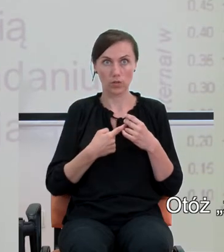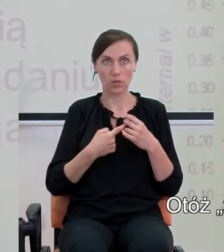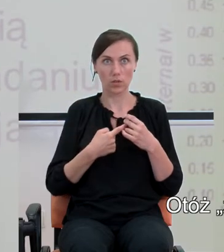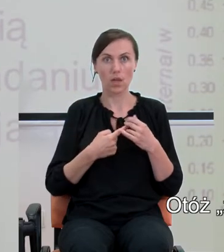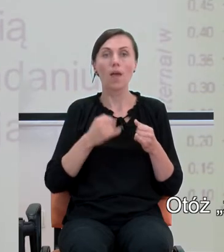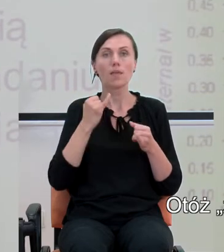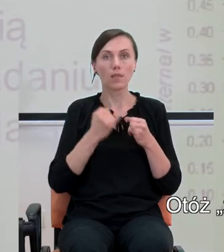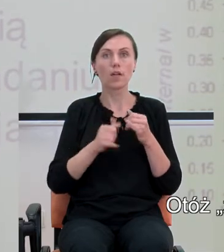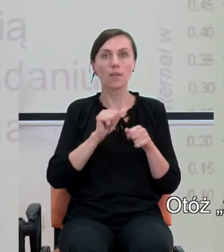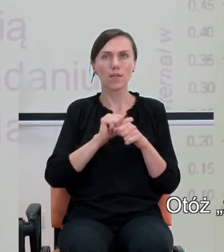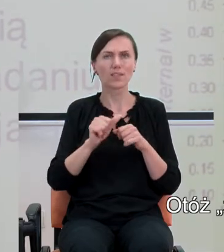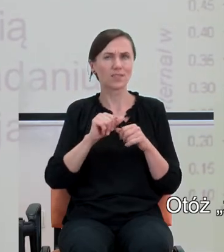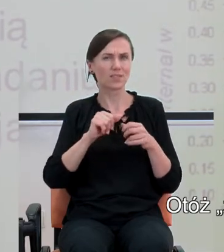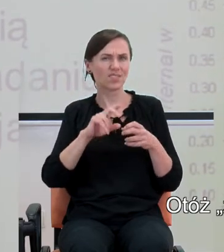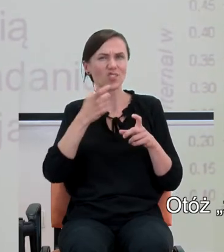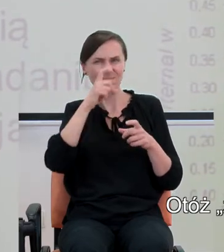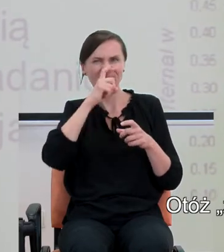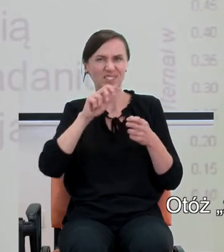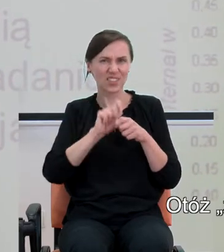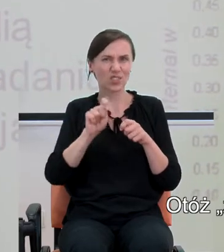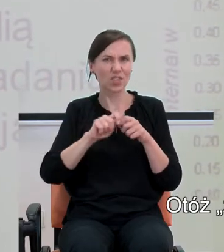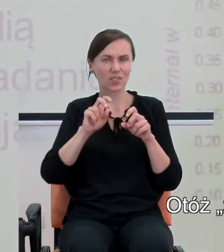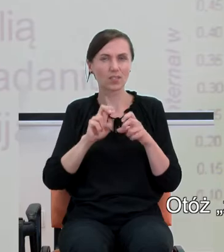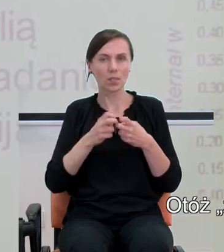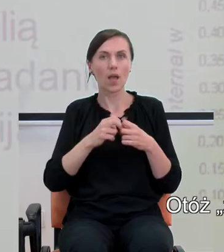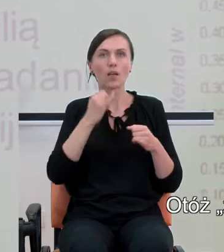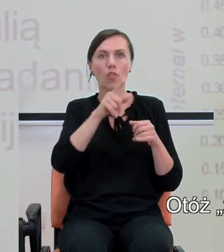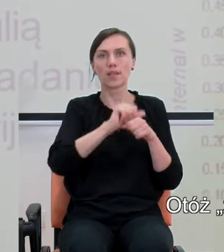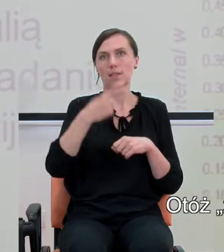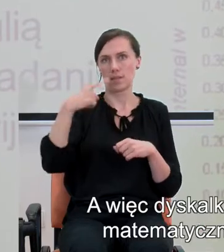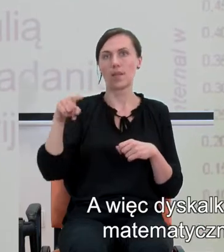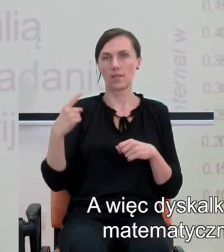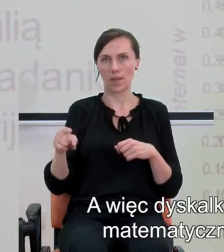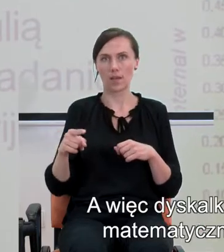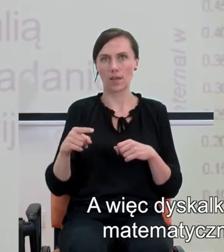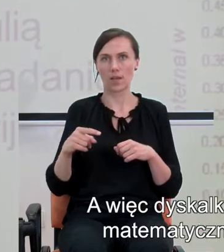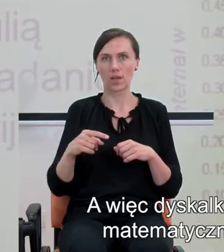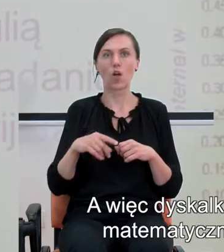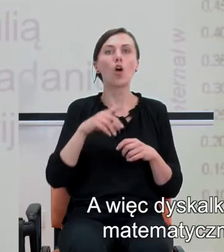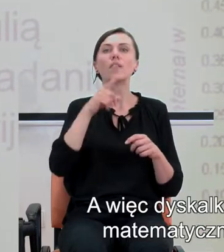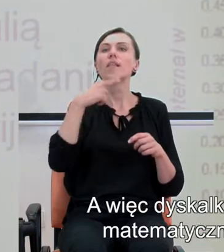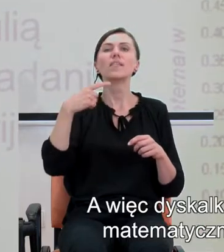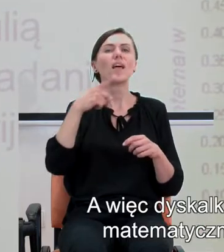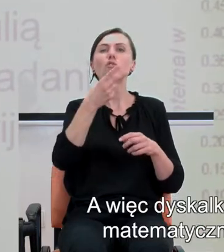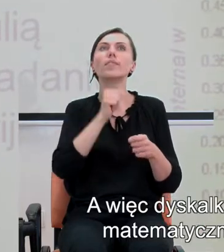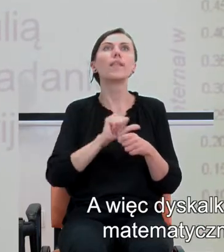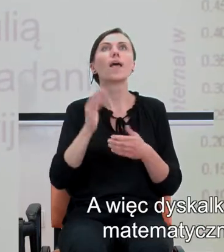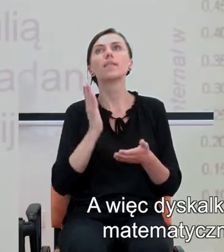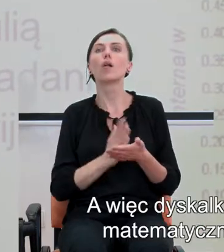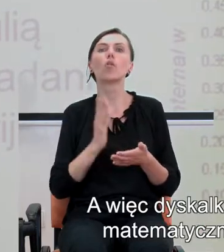jeśli jest zaburzony, no to mamy wtedy dyskalkulię. A więc dyskalkulia to nie jest tylko